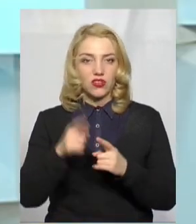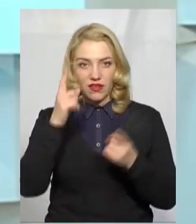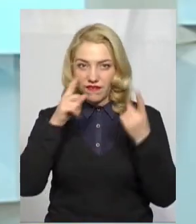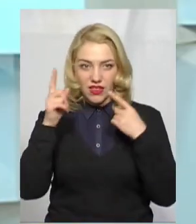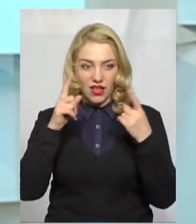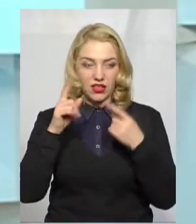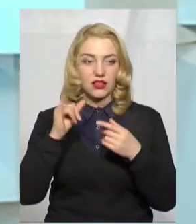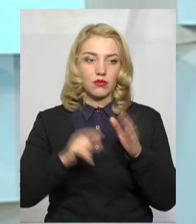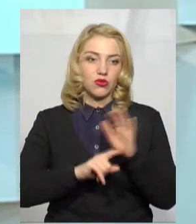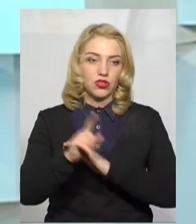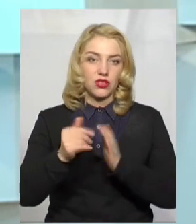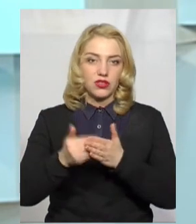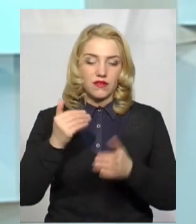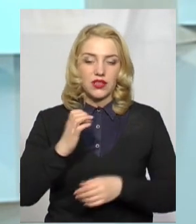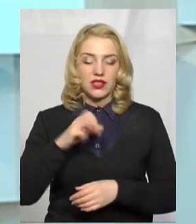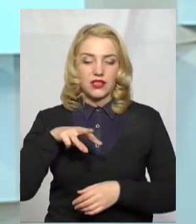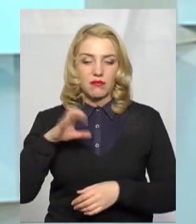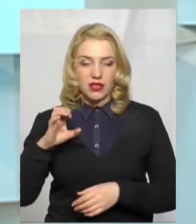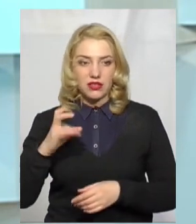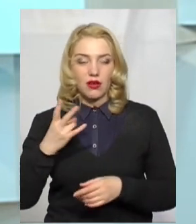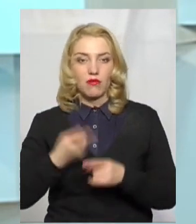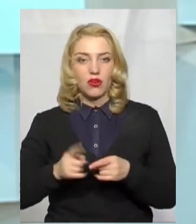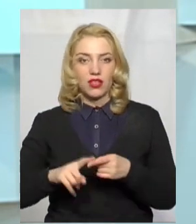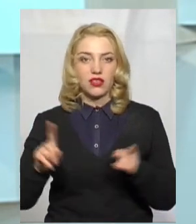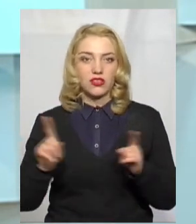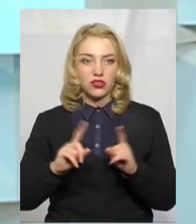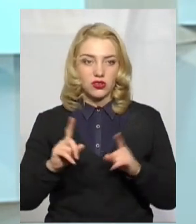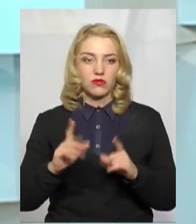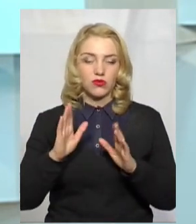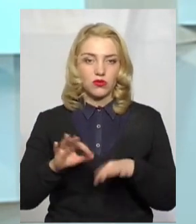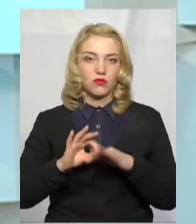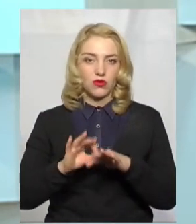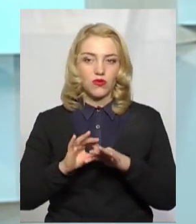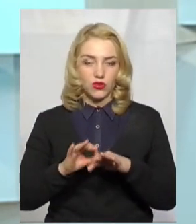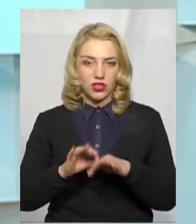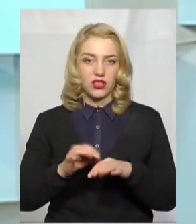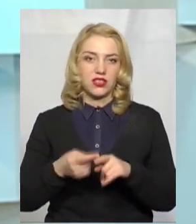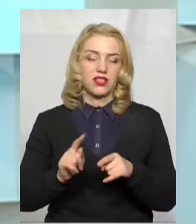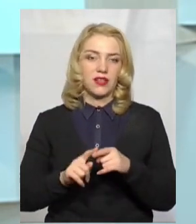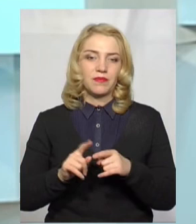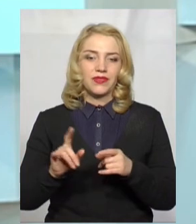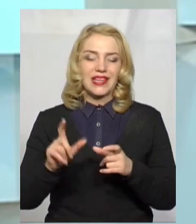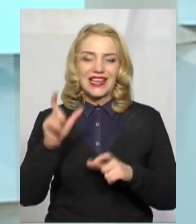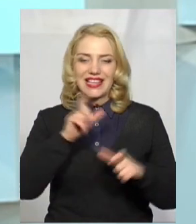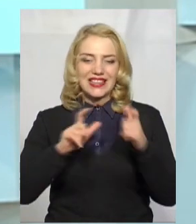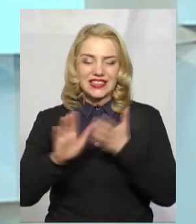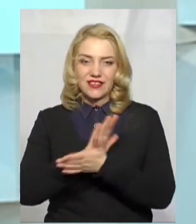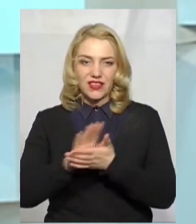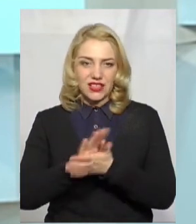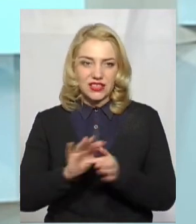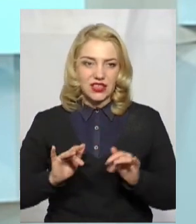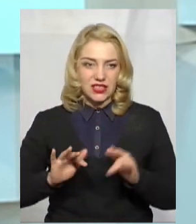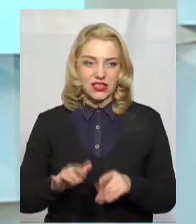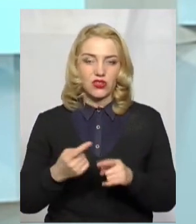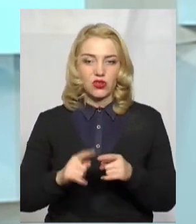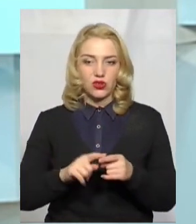розпочинаючи від СМС про те, що там будуть проводитися якісь дезінфікаційні заходи і так далі, із